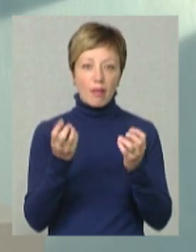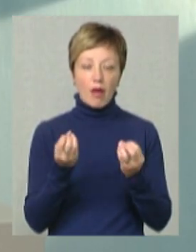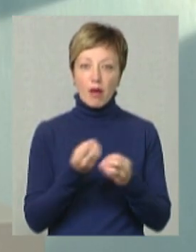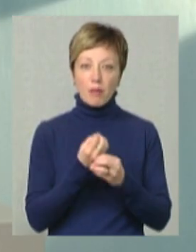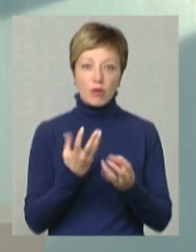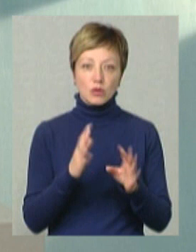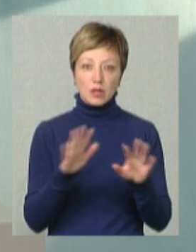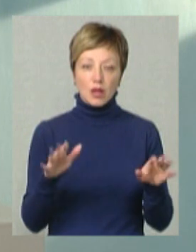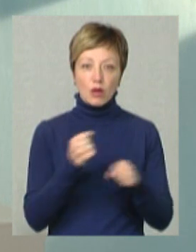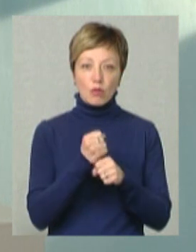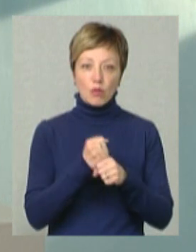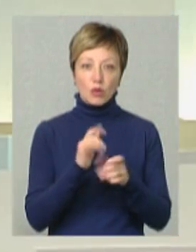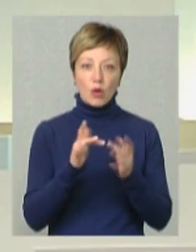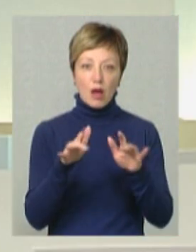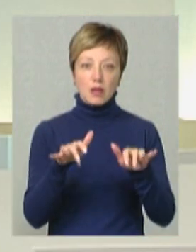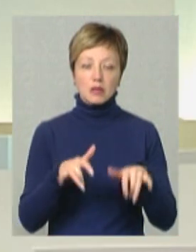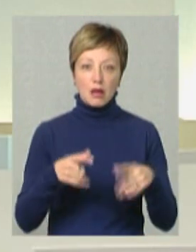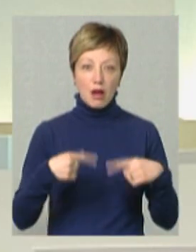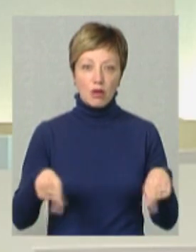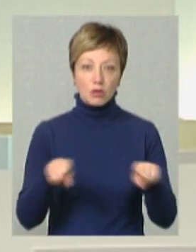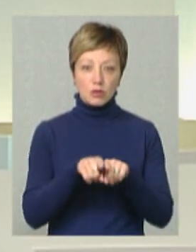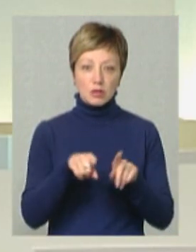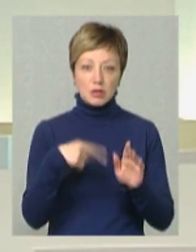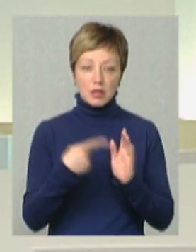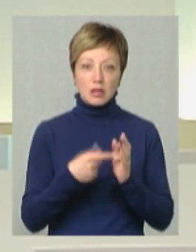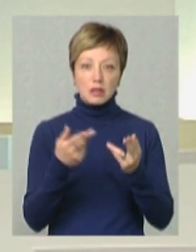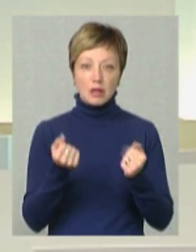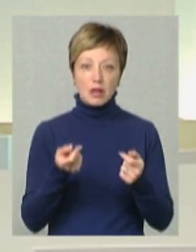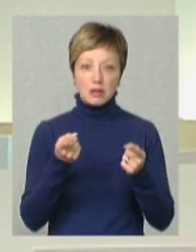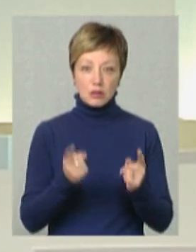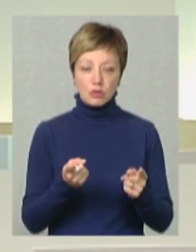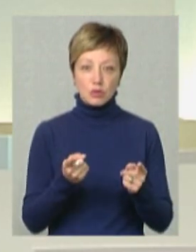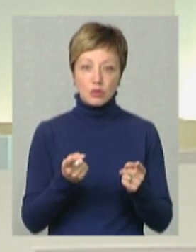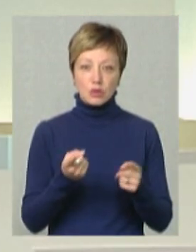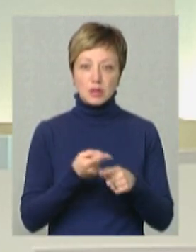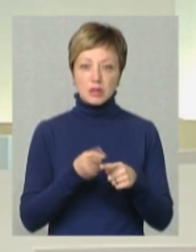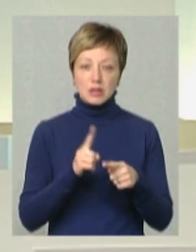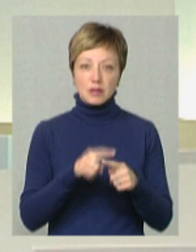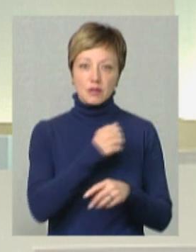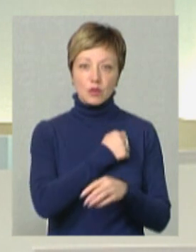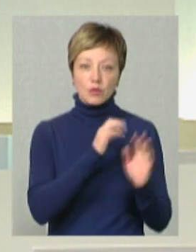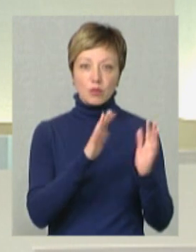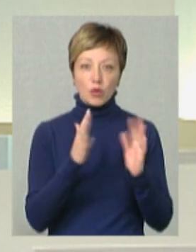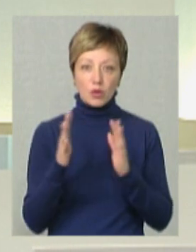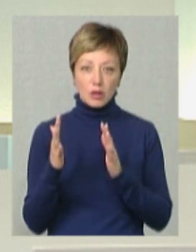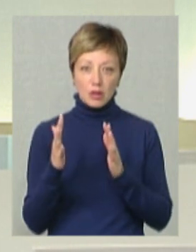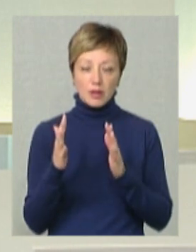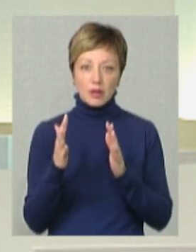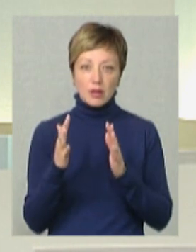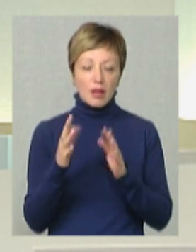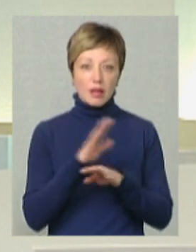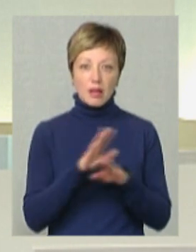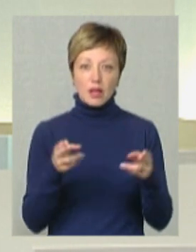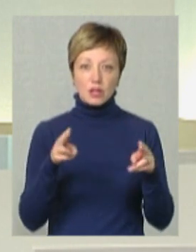роботу в ІТ-галузі? Так, дійсно, ці військові події не